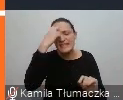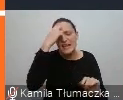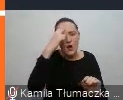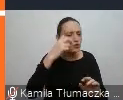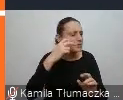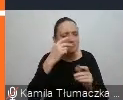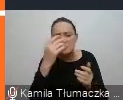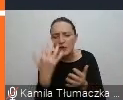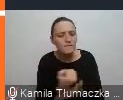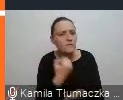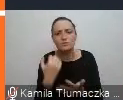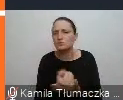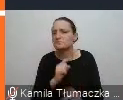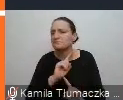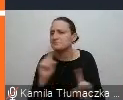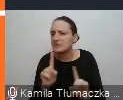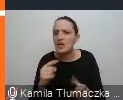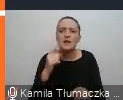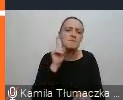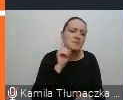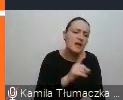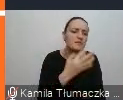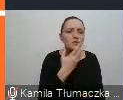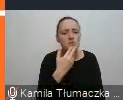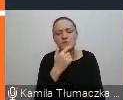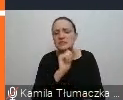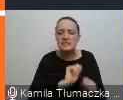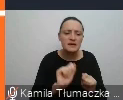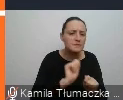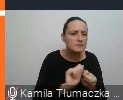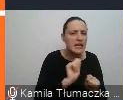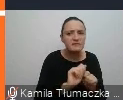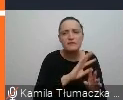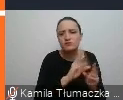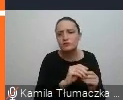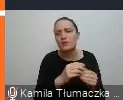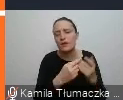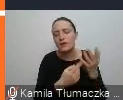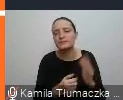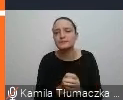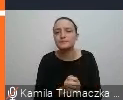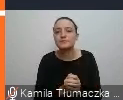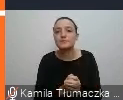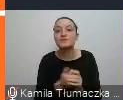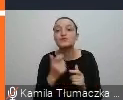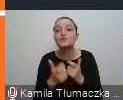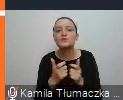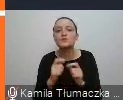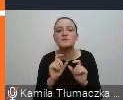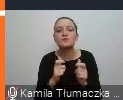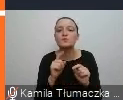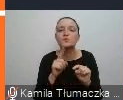ulegam, ja staram się mówić prawdę, wszystko sprawdzam i tak dalej. I zrobiłam coś bardzo złego,